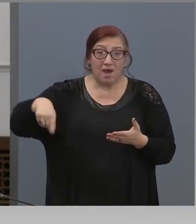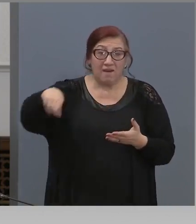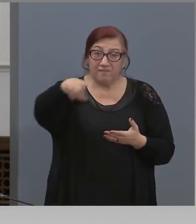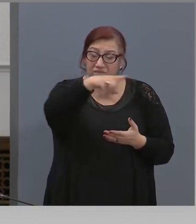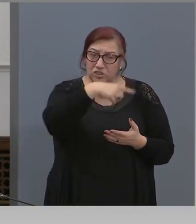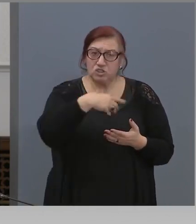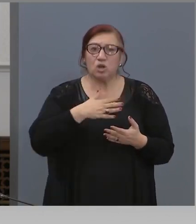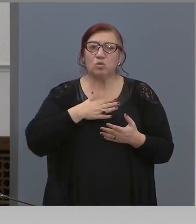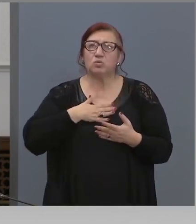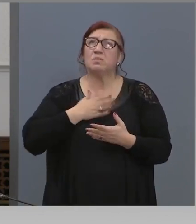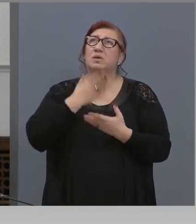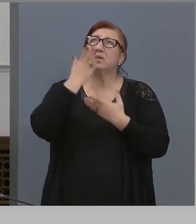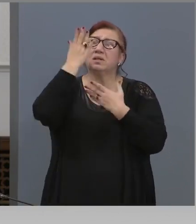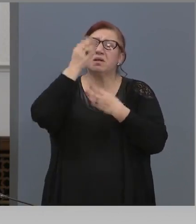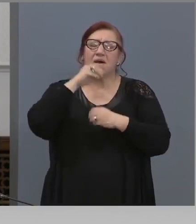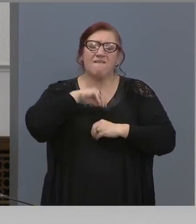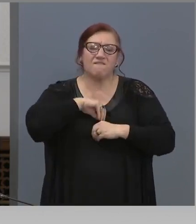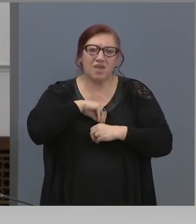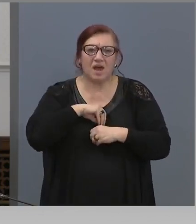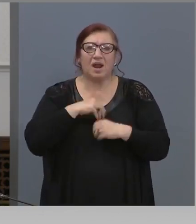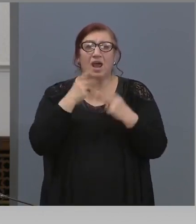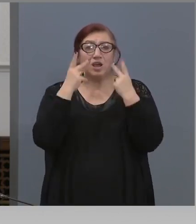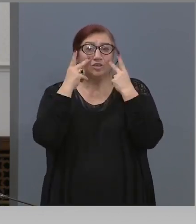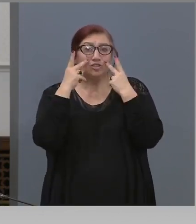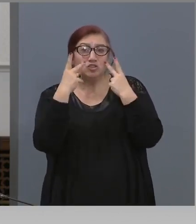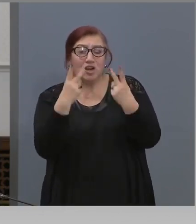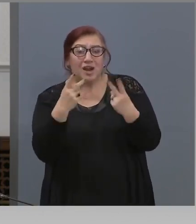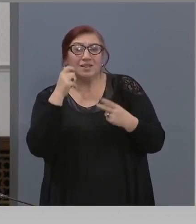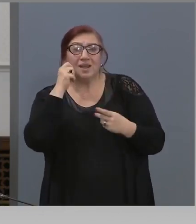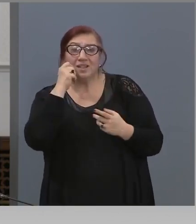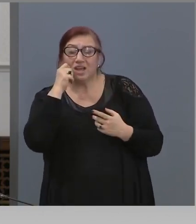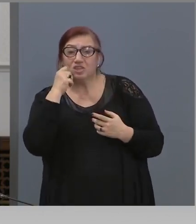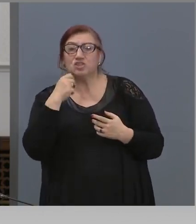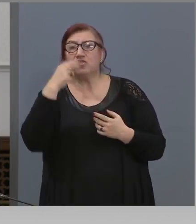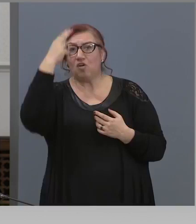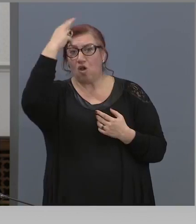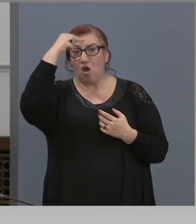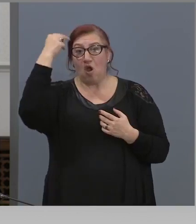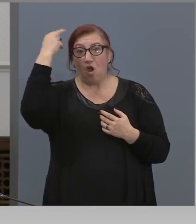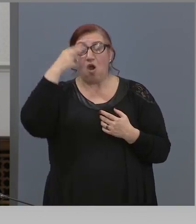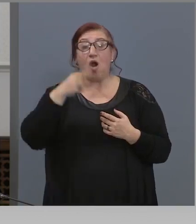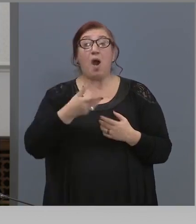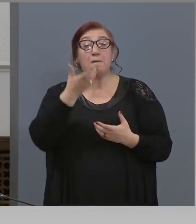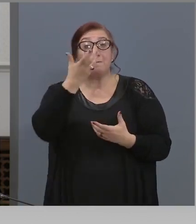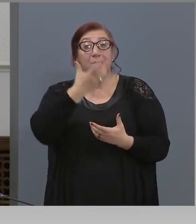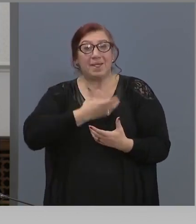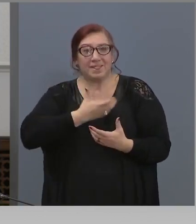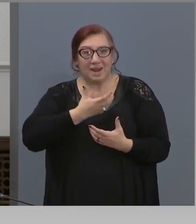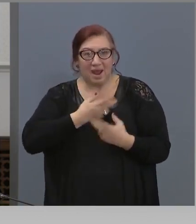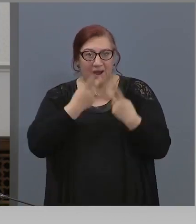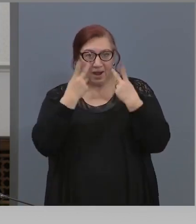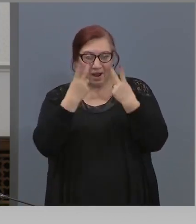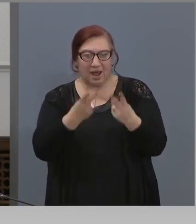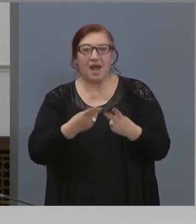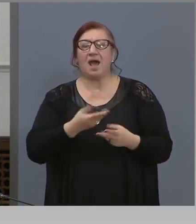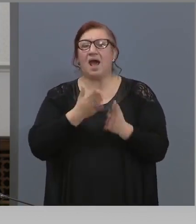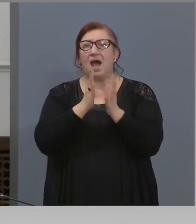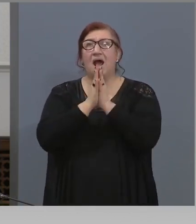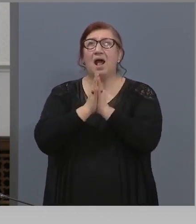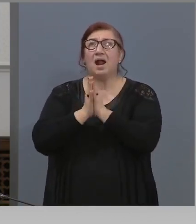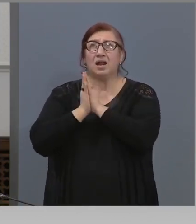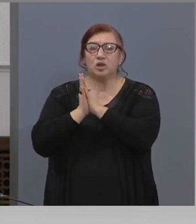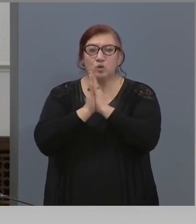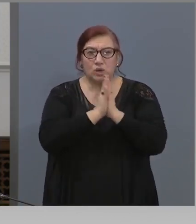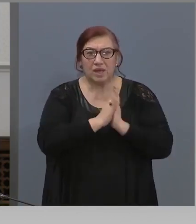които имат вяра, оплувание, ще гледат патриарха, ще гледат владиците, ще гледат литургиите, иконата му е